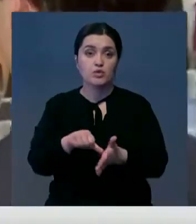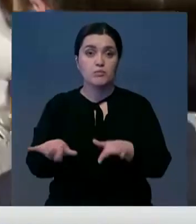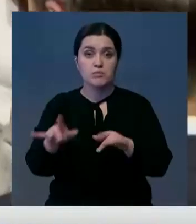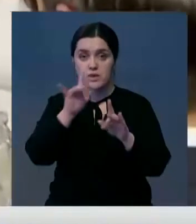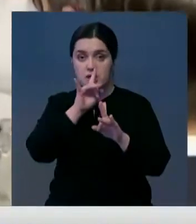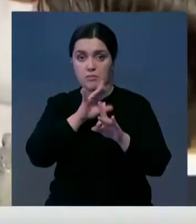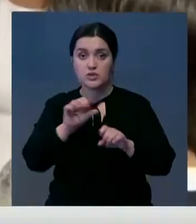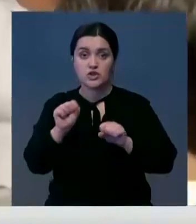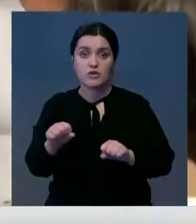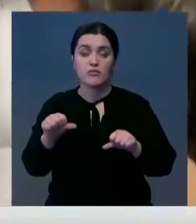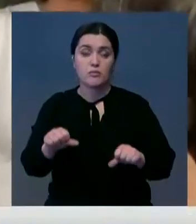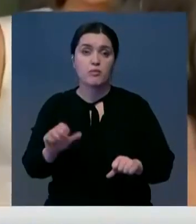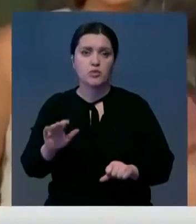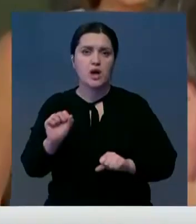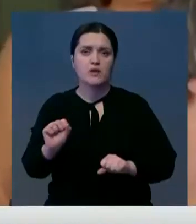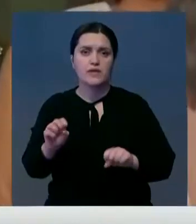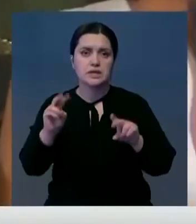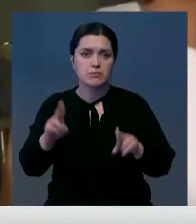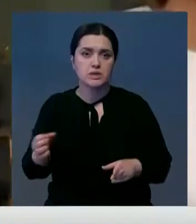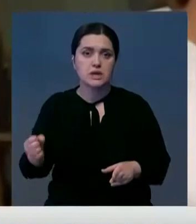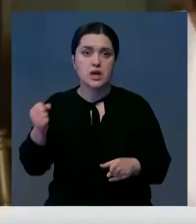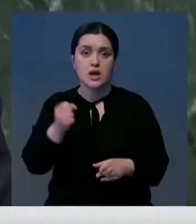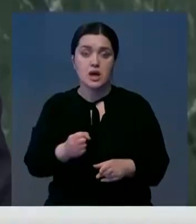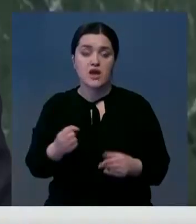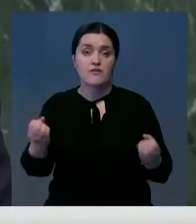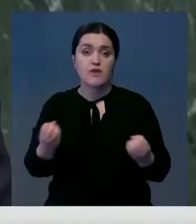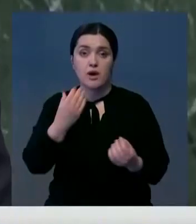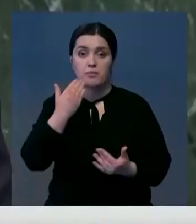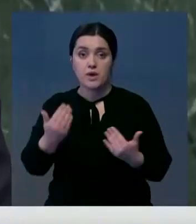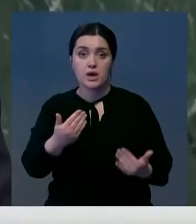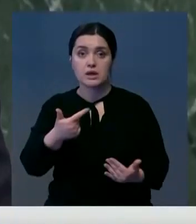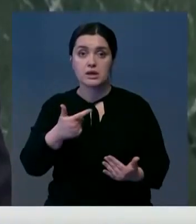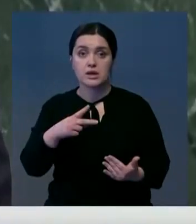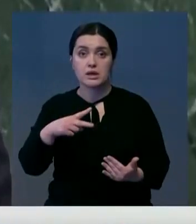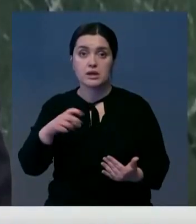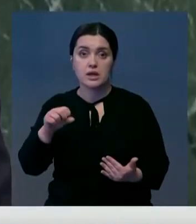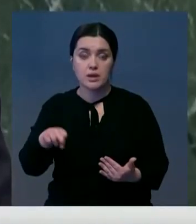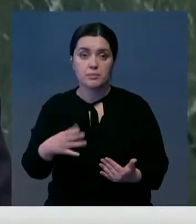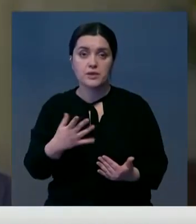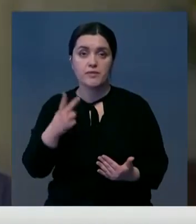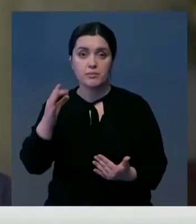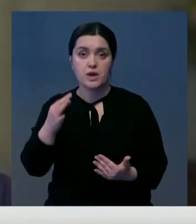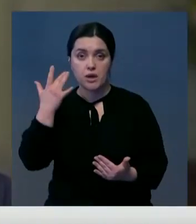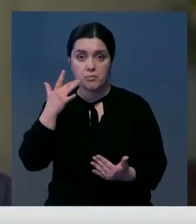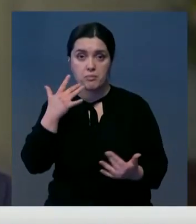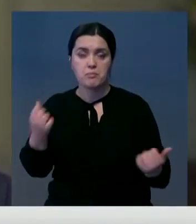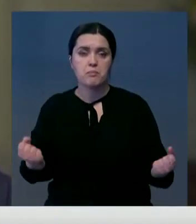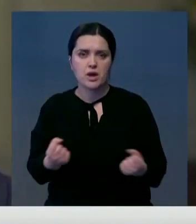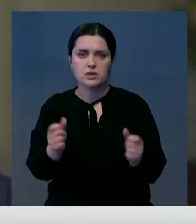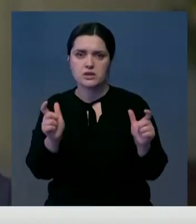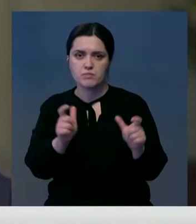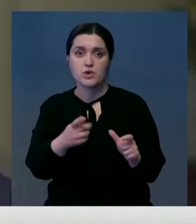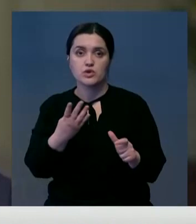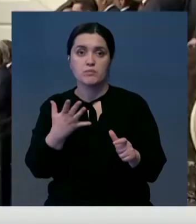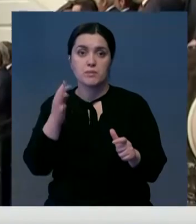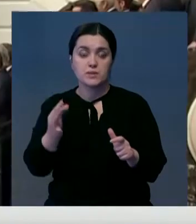процессе не будет, защищать его права будут адвокаты. По данным свежего опроса Гэллоп, 52% американцев поддерживают